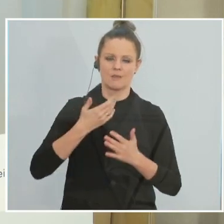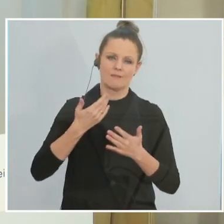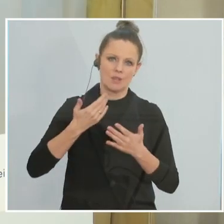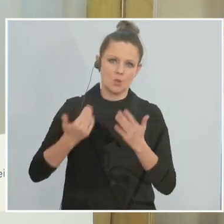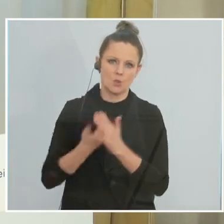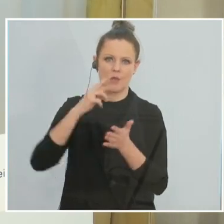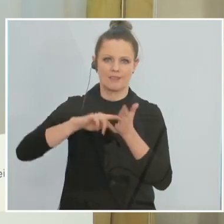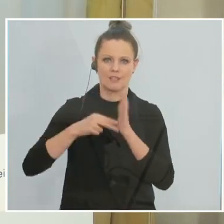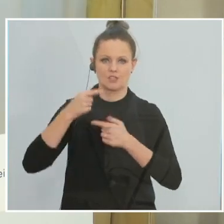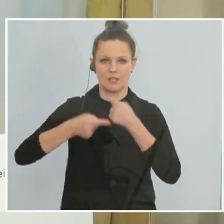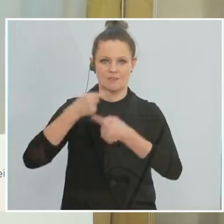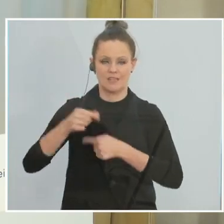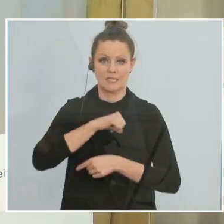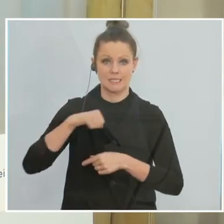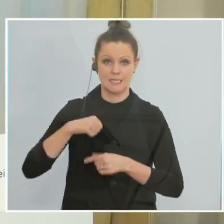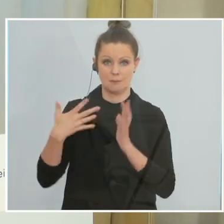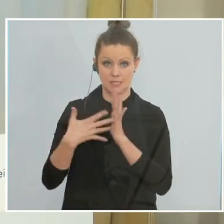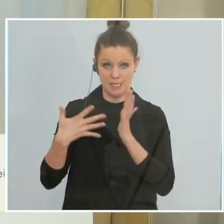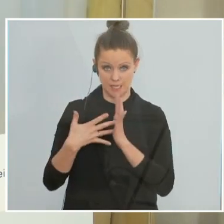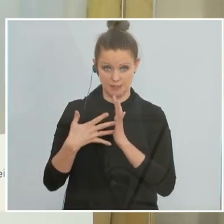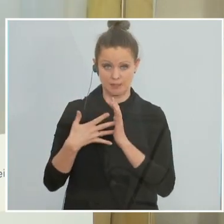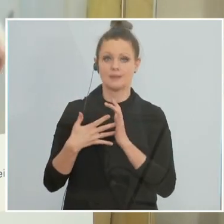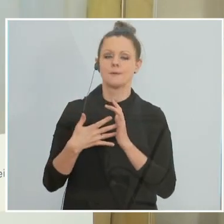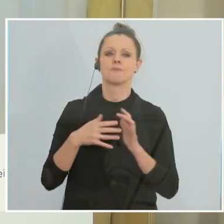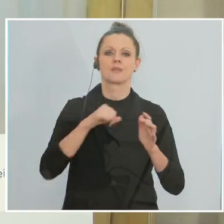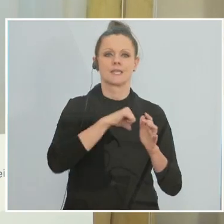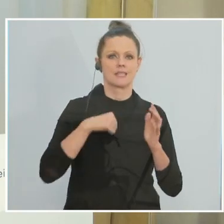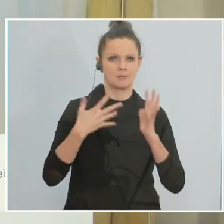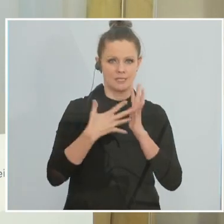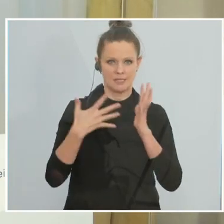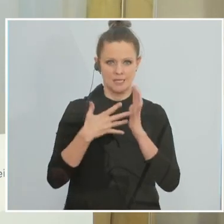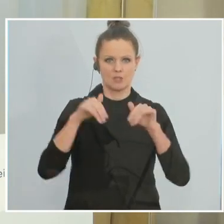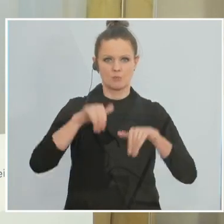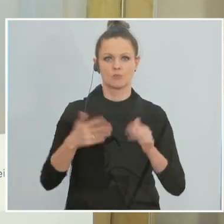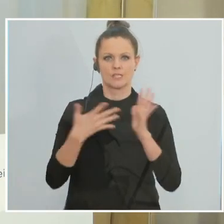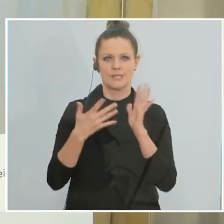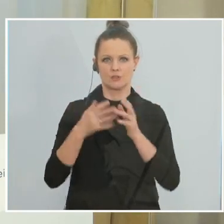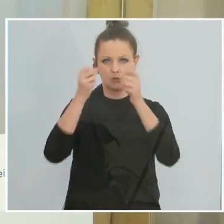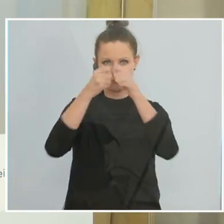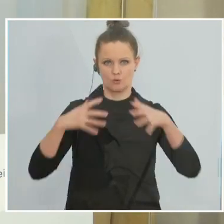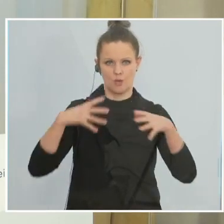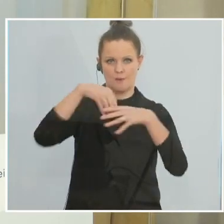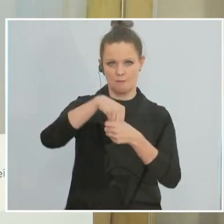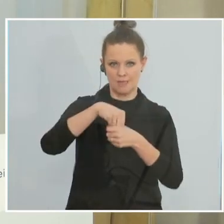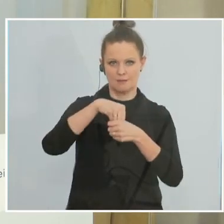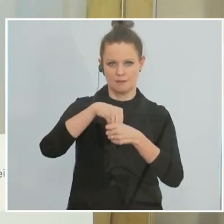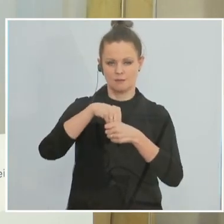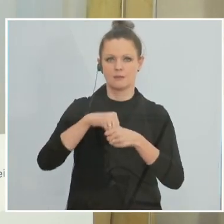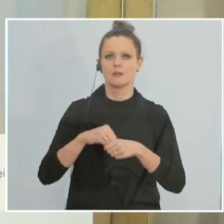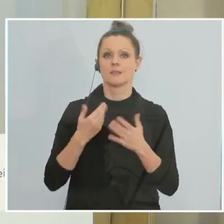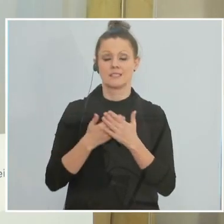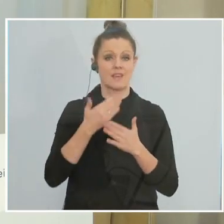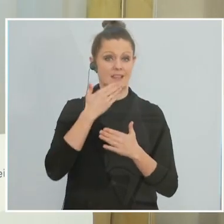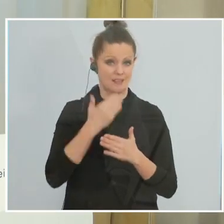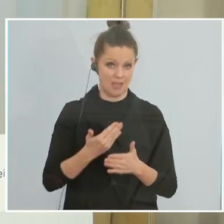Entwicklung mit den Selbsttests. Die Selbsttests müssen wir in die Teststruktur einbauen. Deswegen bin ich sehr froh und dankbar, dass wir